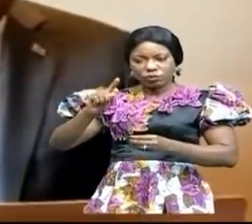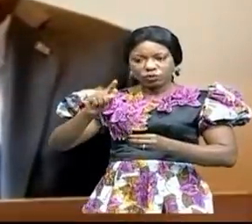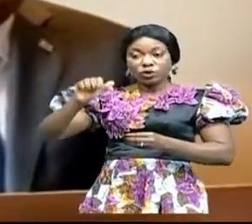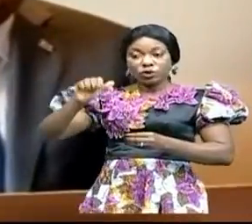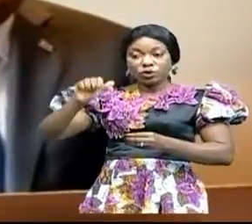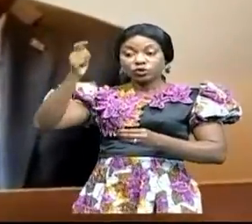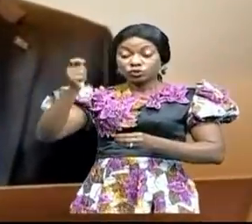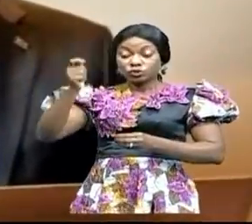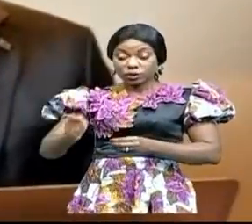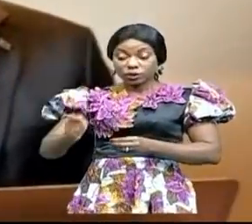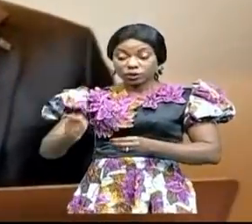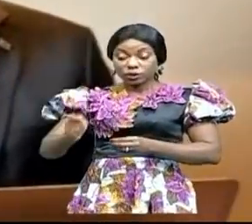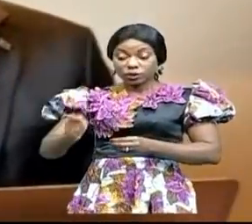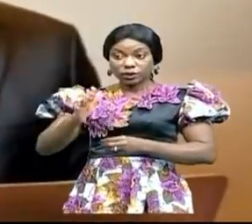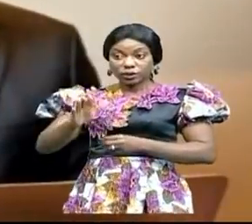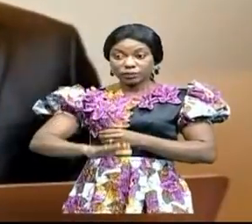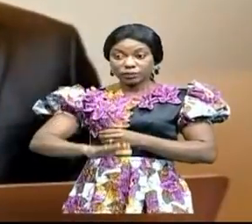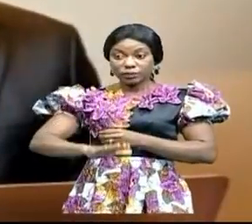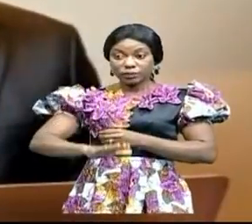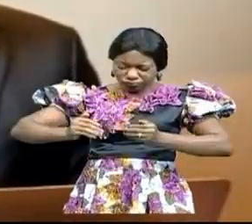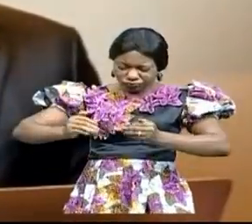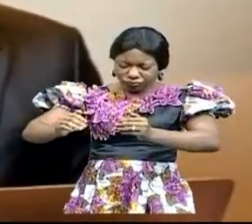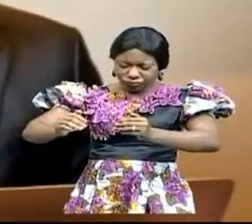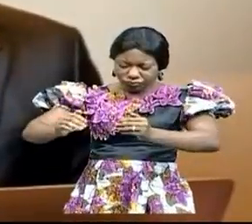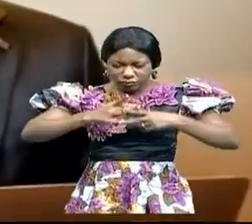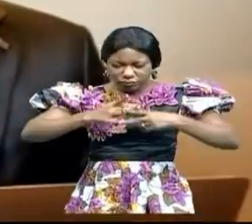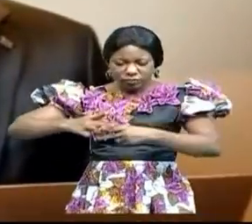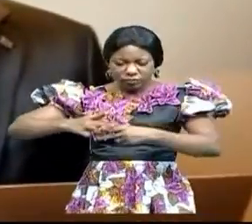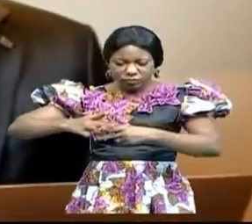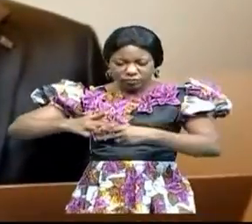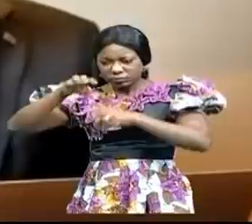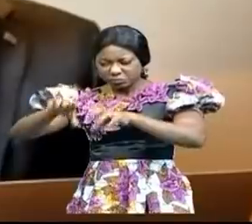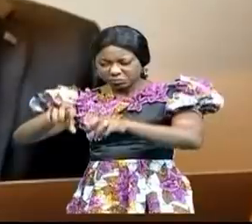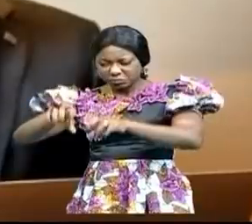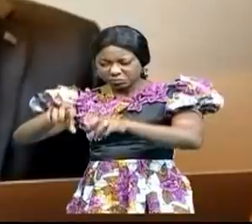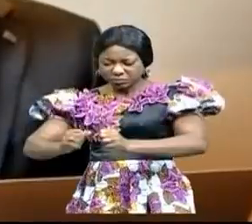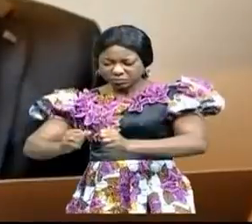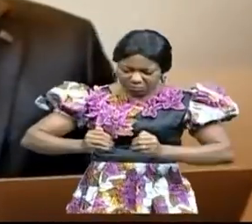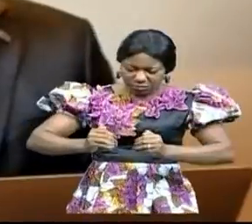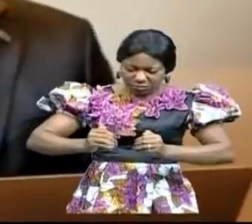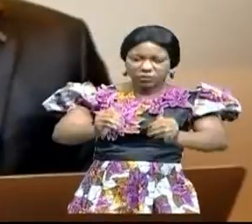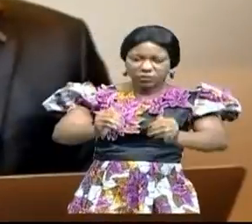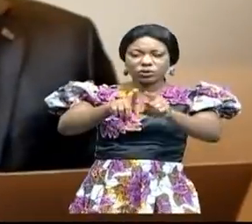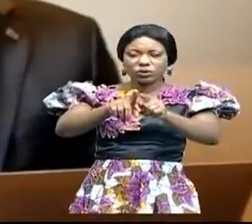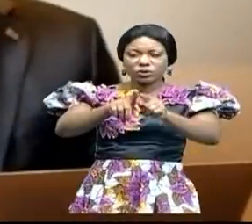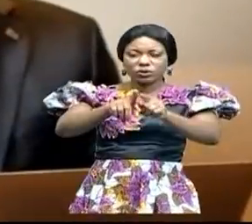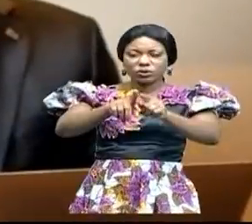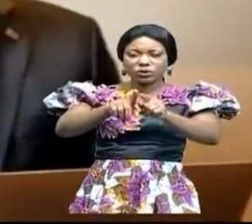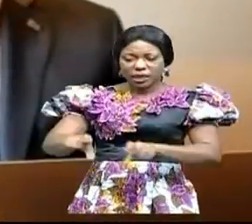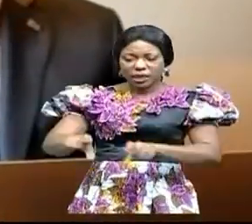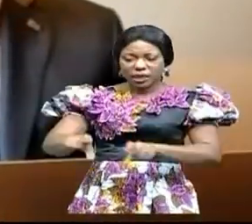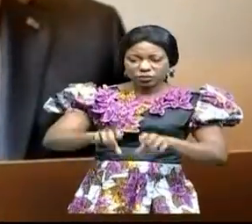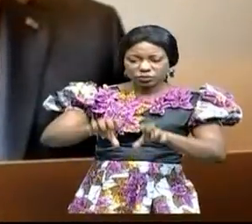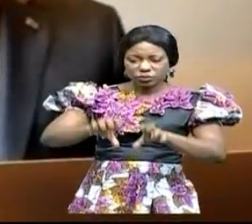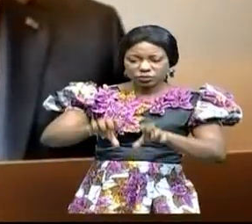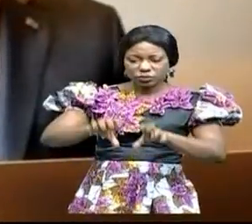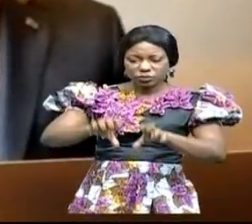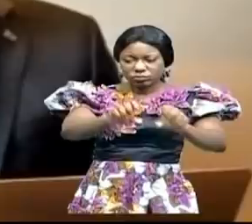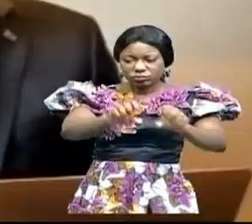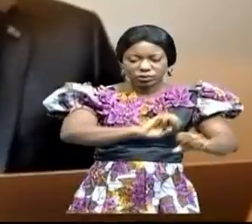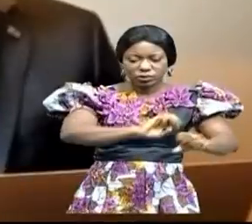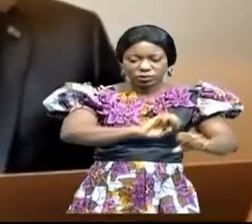acquis des opérations antérieures et de poursuivre l'envergure des actions en vue de mettre fin